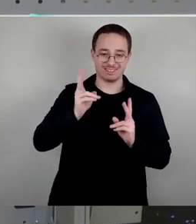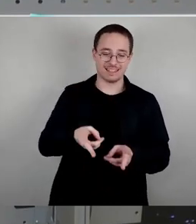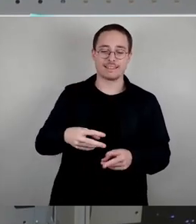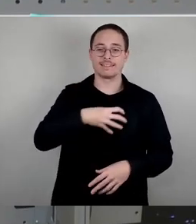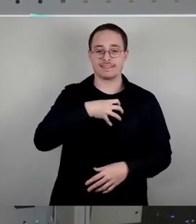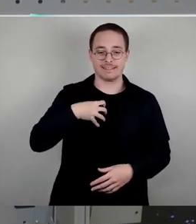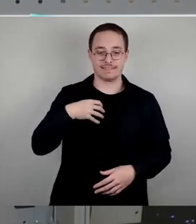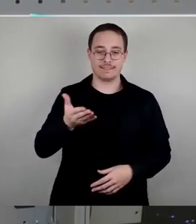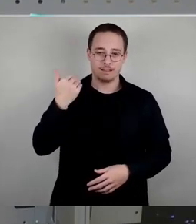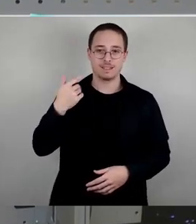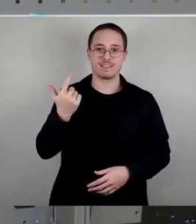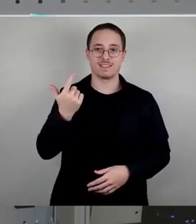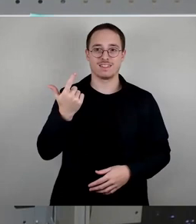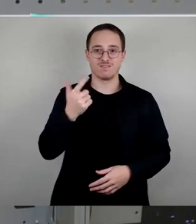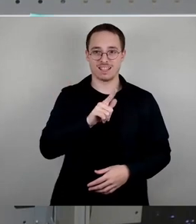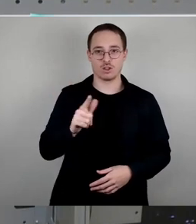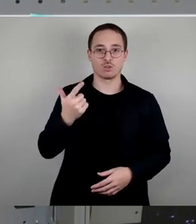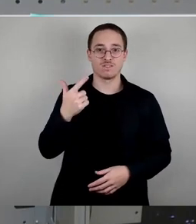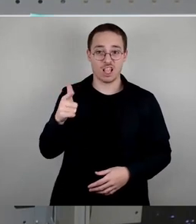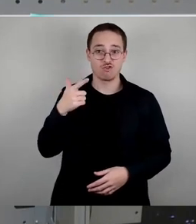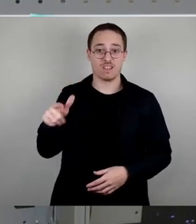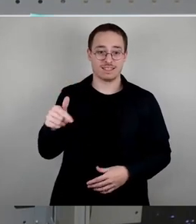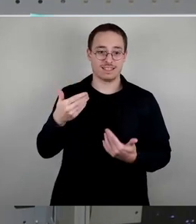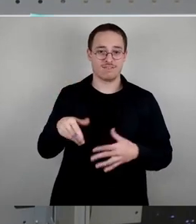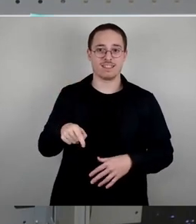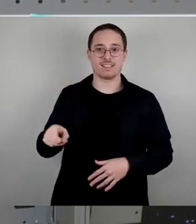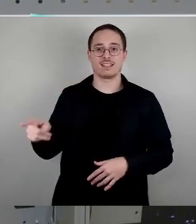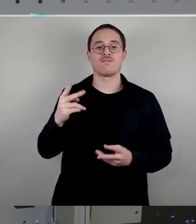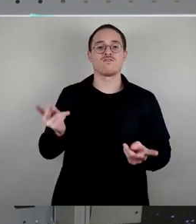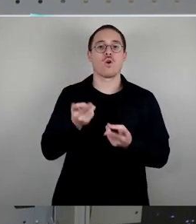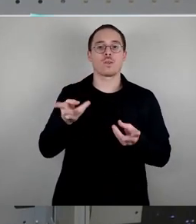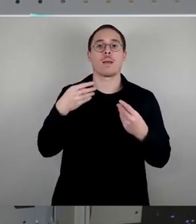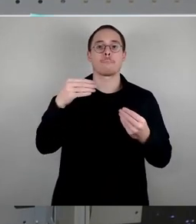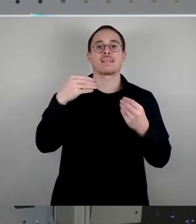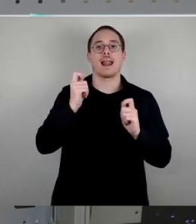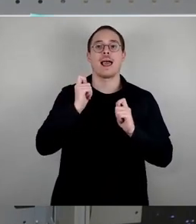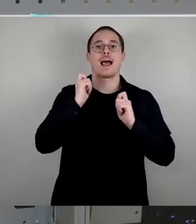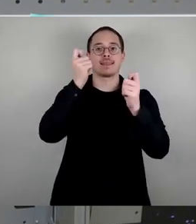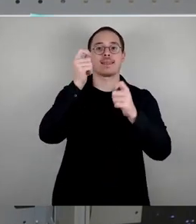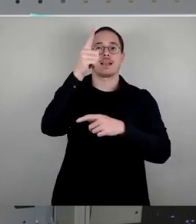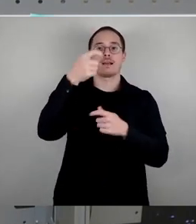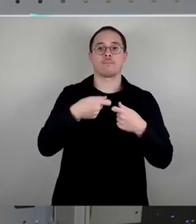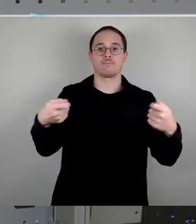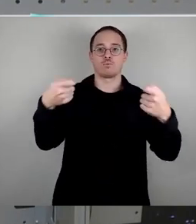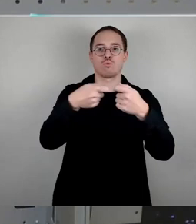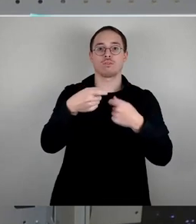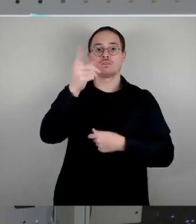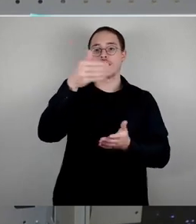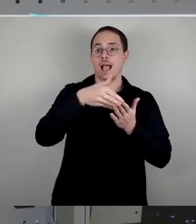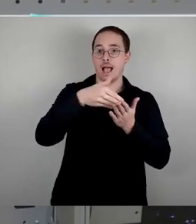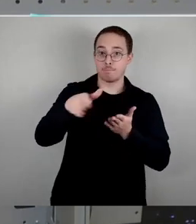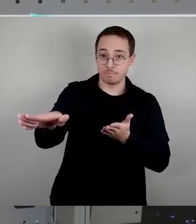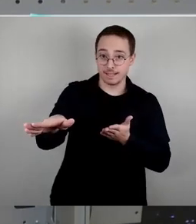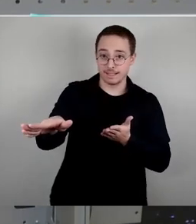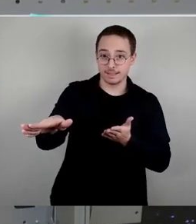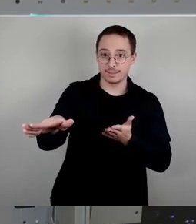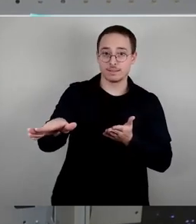Fördermittelantrag gestellt beim Bund. Der ist abgelehnt worden. Da hat es keine Mittel gegeben. Es hat